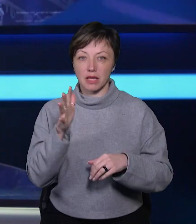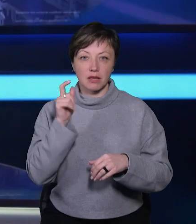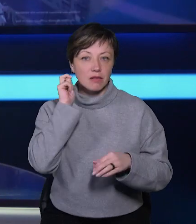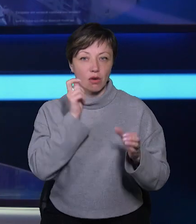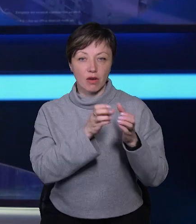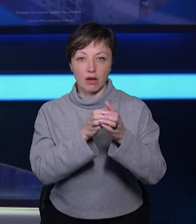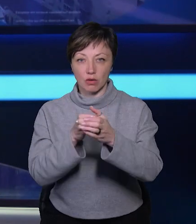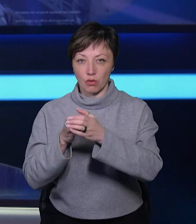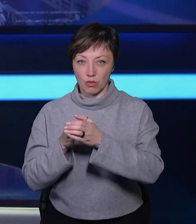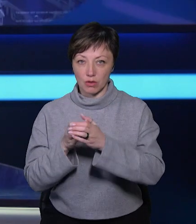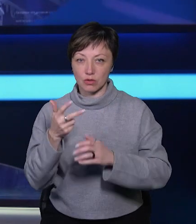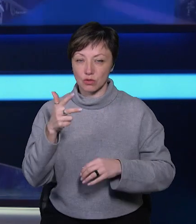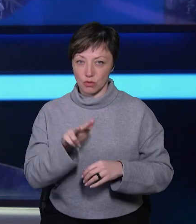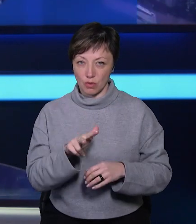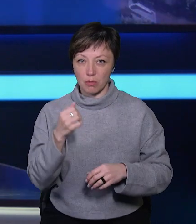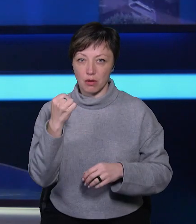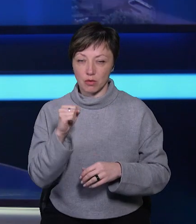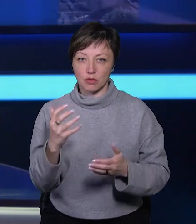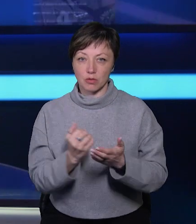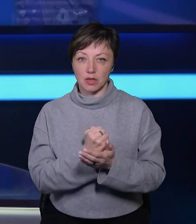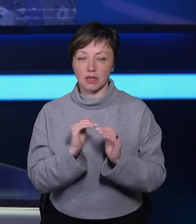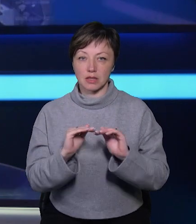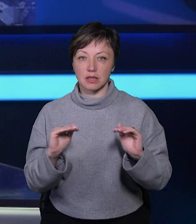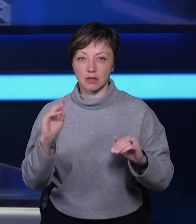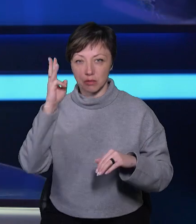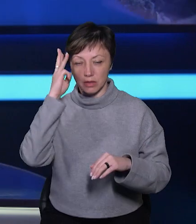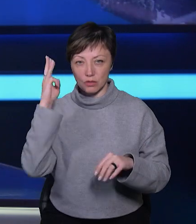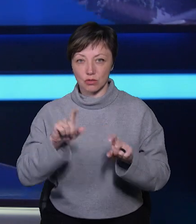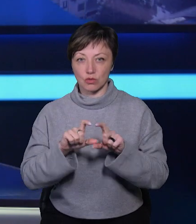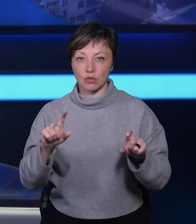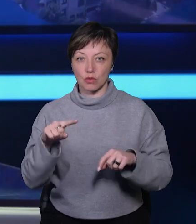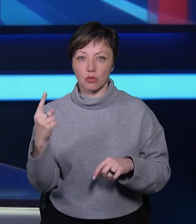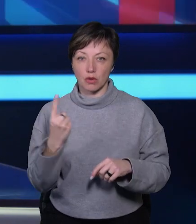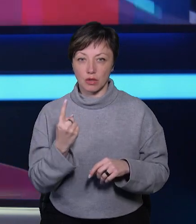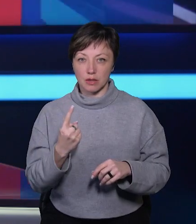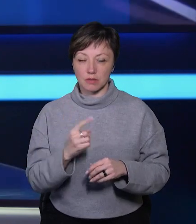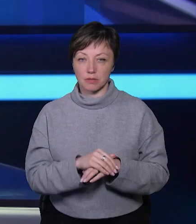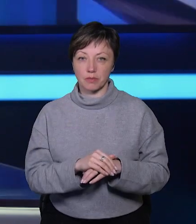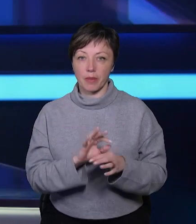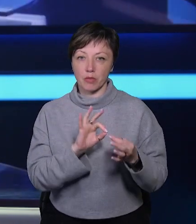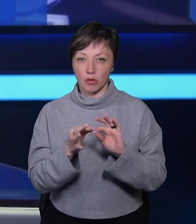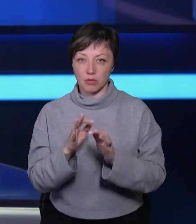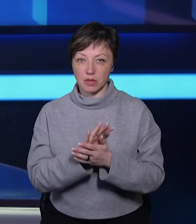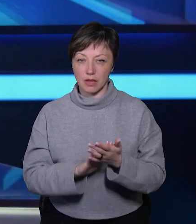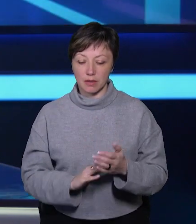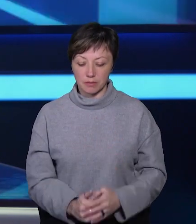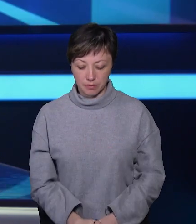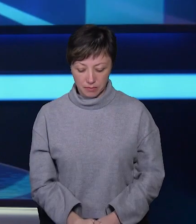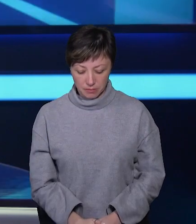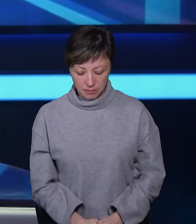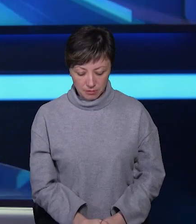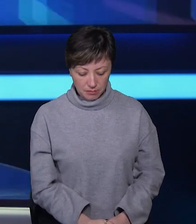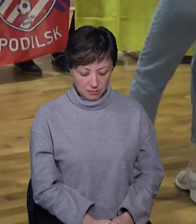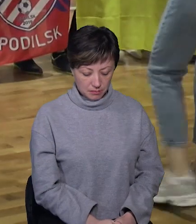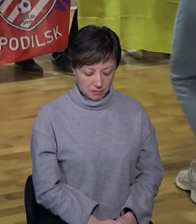вікових категоріях. У трьох із них перемогу здобули вихованці Хмельницької ДЮСШ номер один. Подробиці у наступному сюжеті.